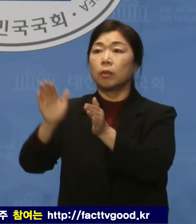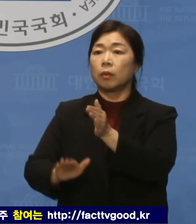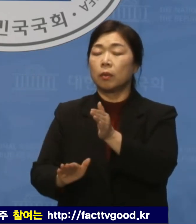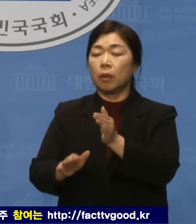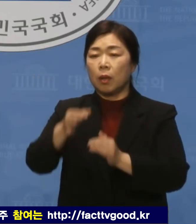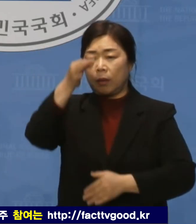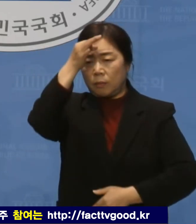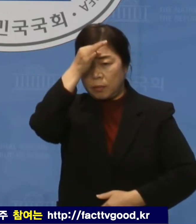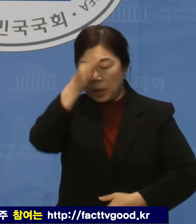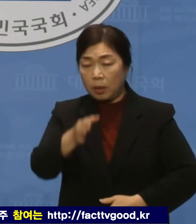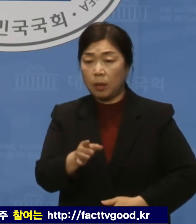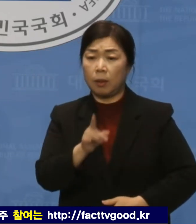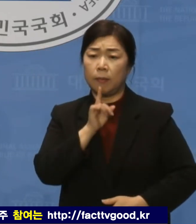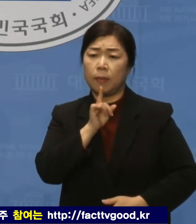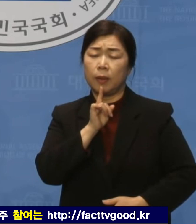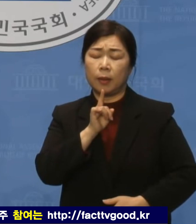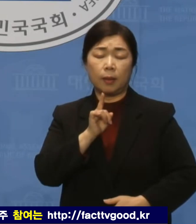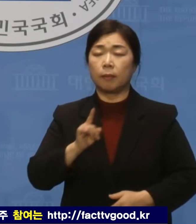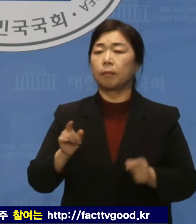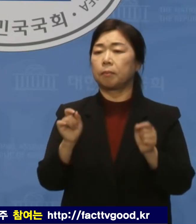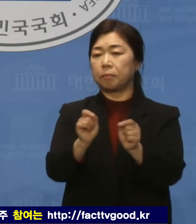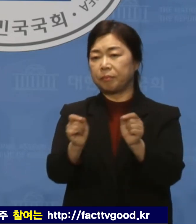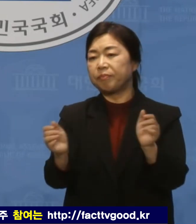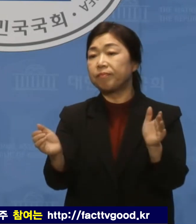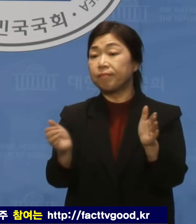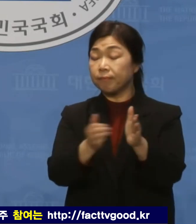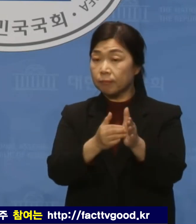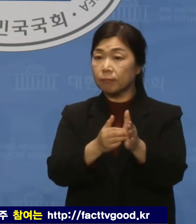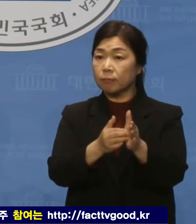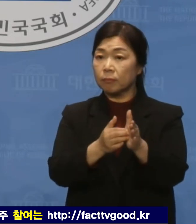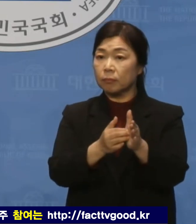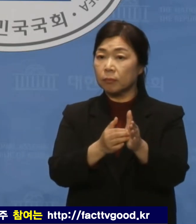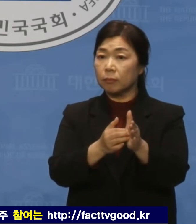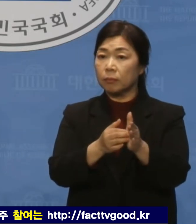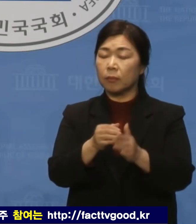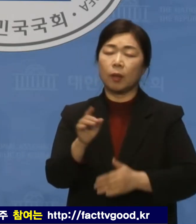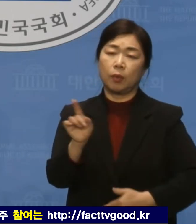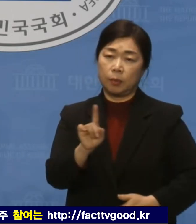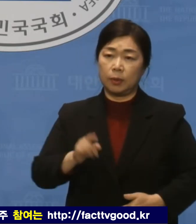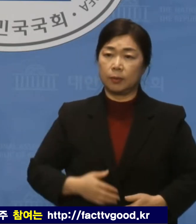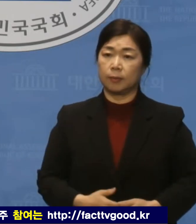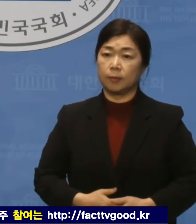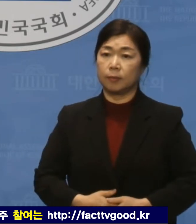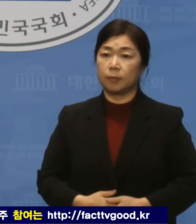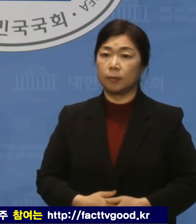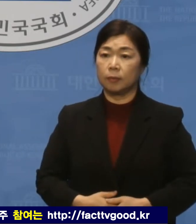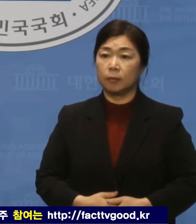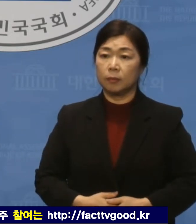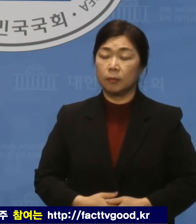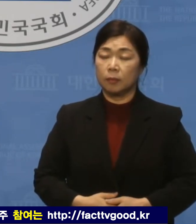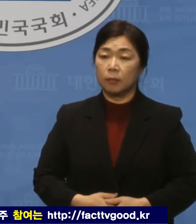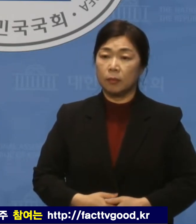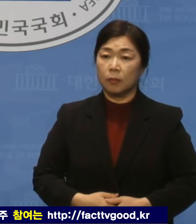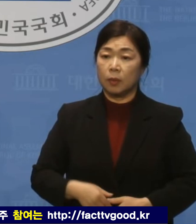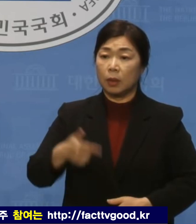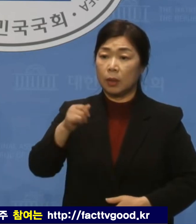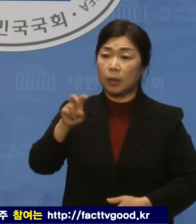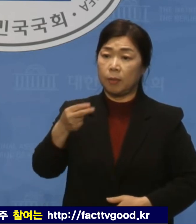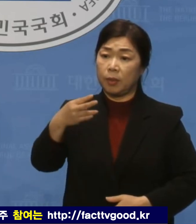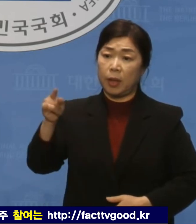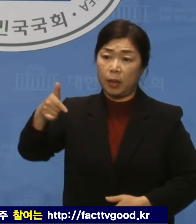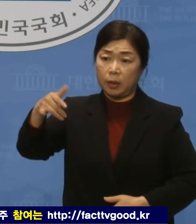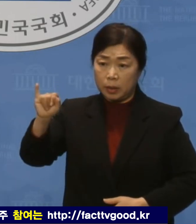송구하다는 말 한마디로 끝내려고 합니까? 더욱이 김대기 실장은